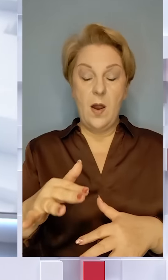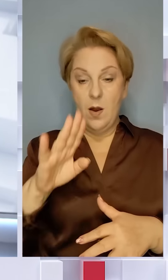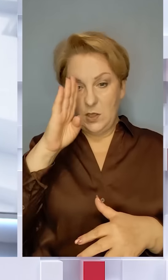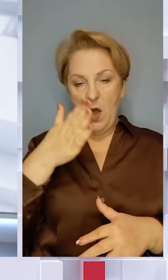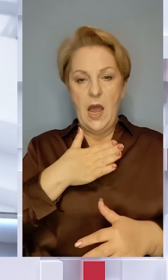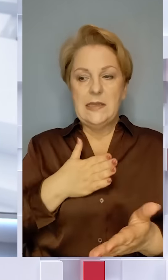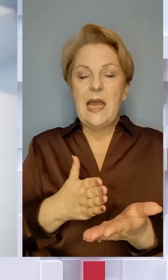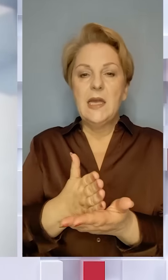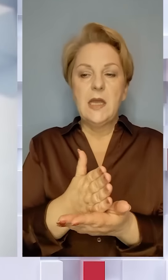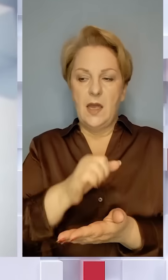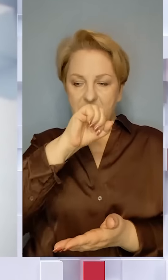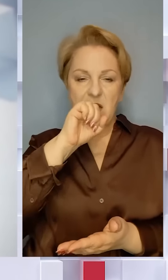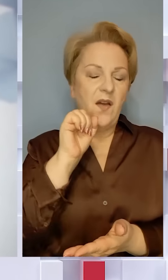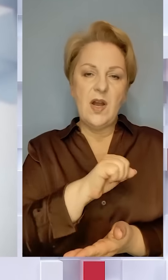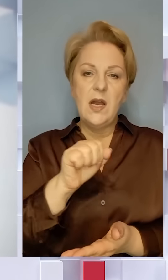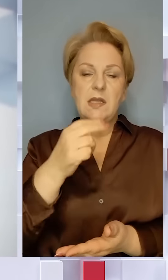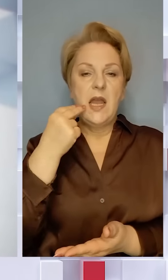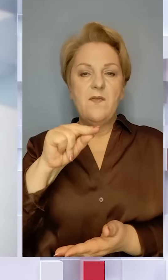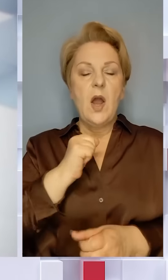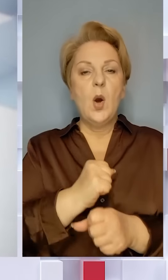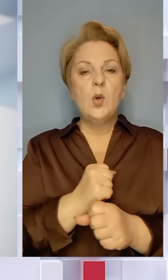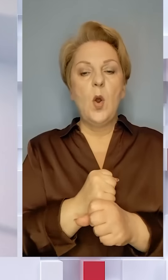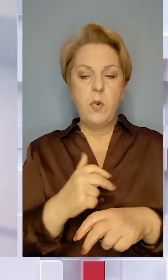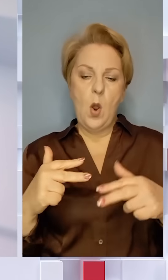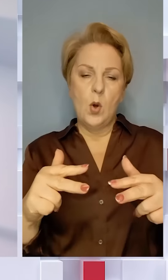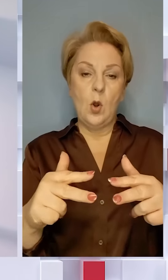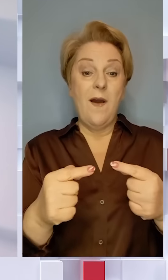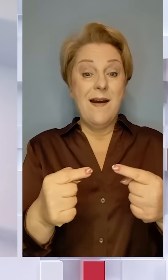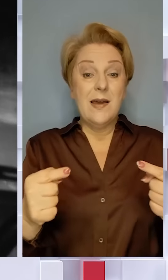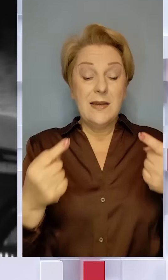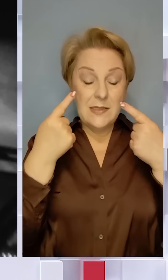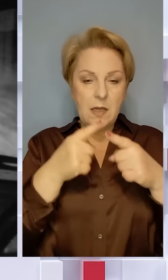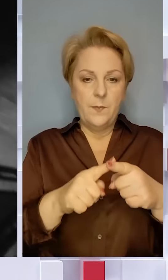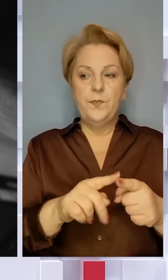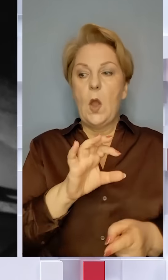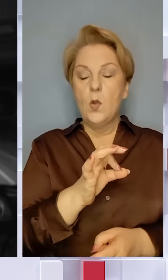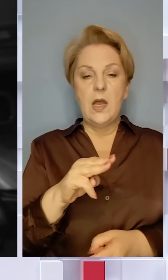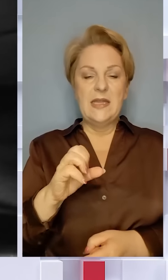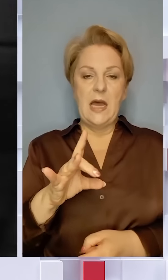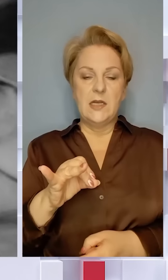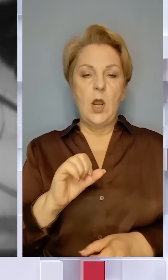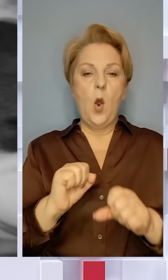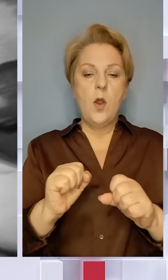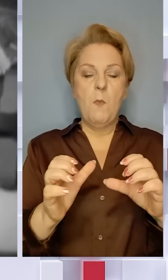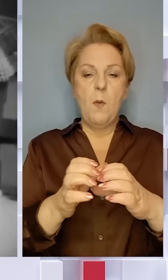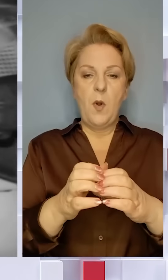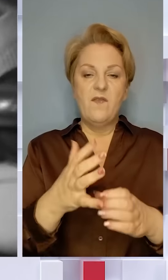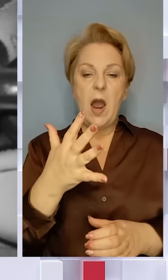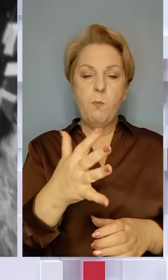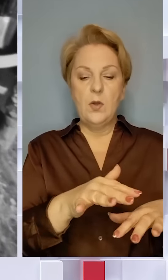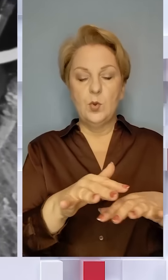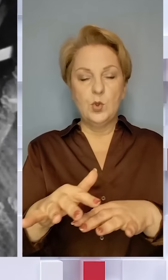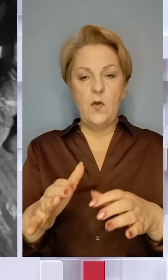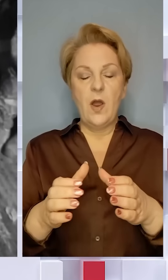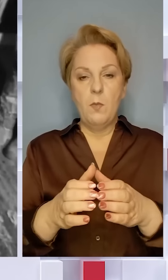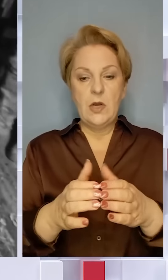нашому напрямку, саме завдяки ефективній роботі дронів різних систем. Олексій Тарасенко – командир батальйону 5-ї штурмової